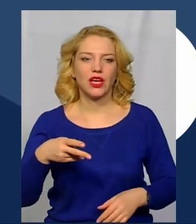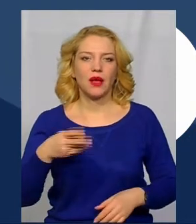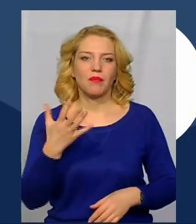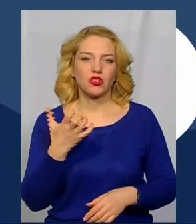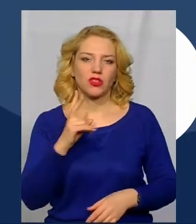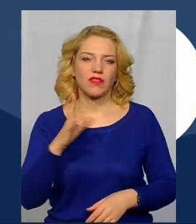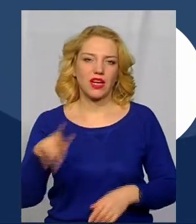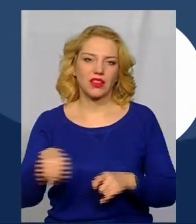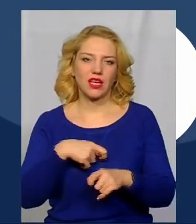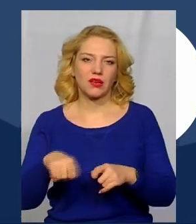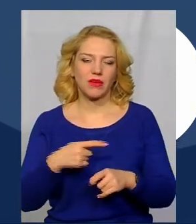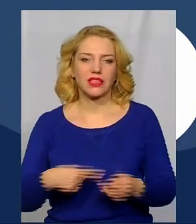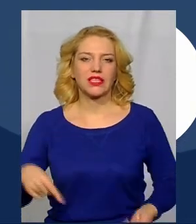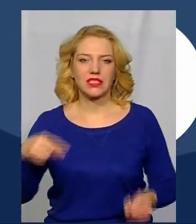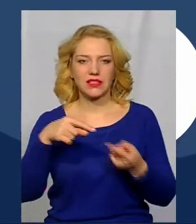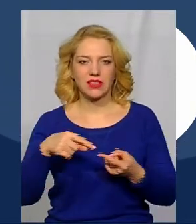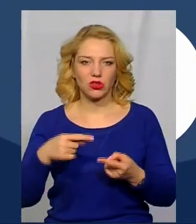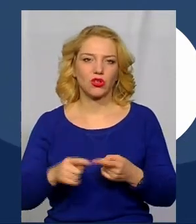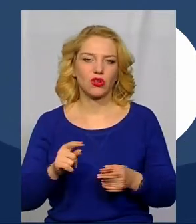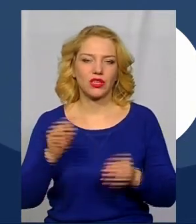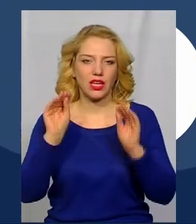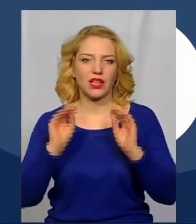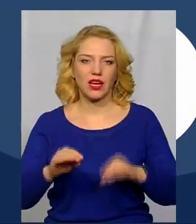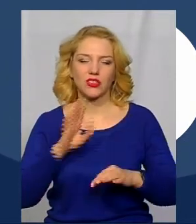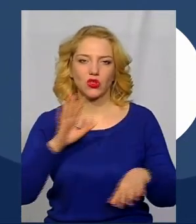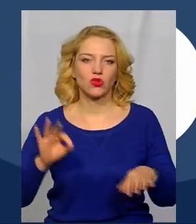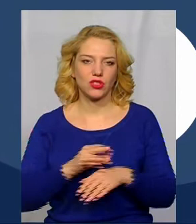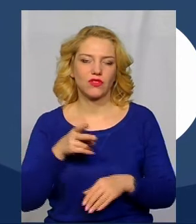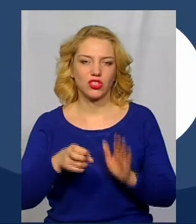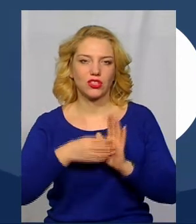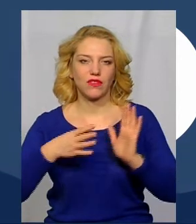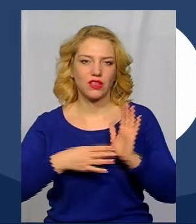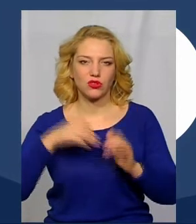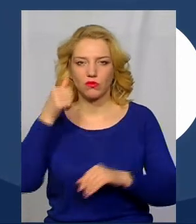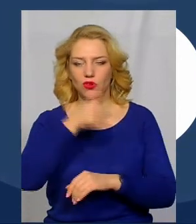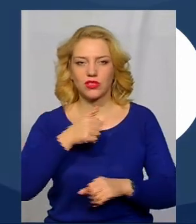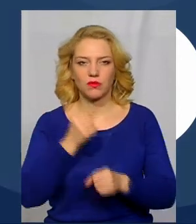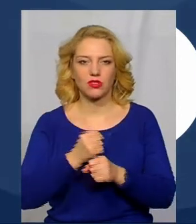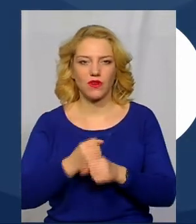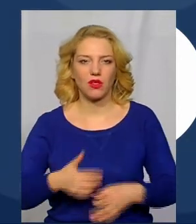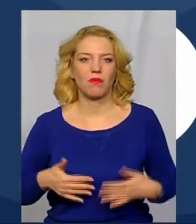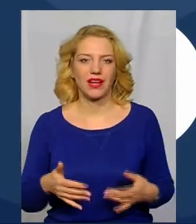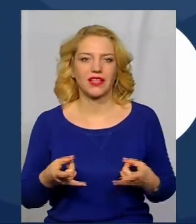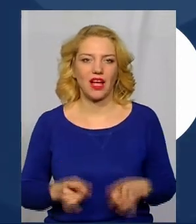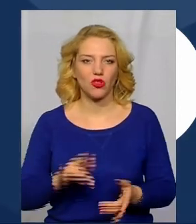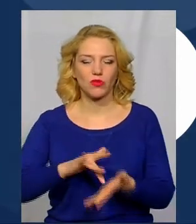метрів. Згідно декларації, дружина Олександра Худенка у 2019 році працювала у перинатальному центрі Києва, де заробила майже